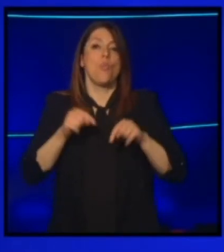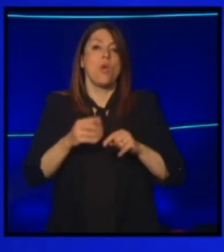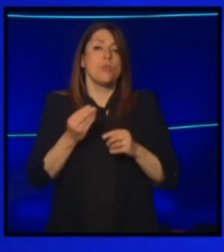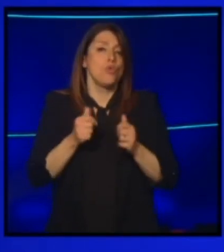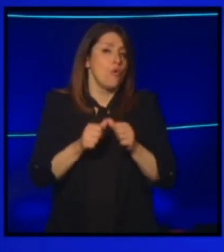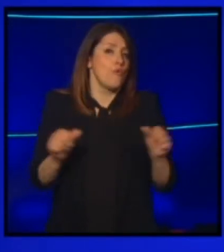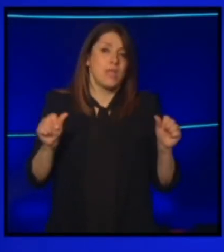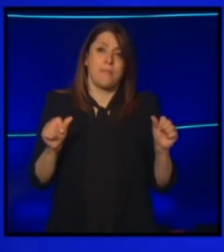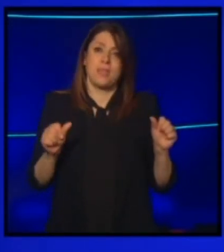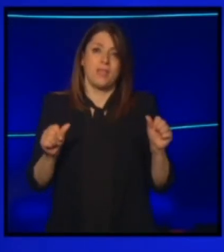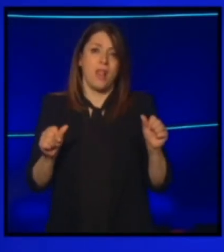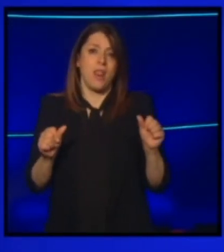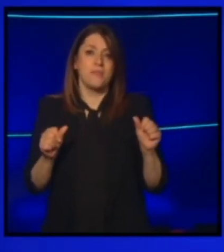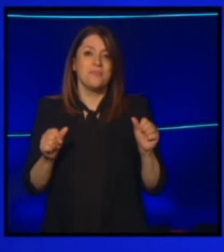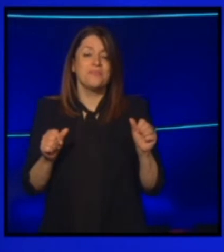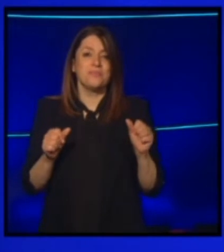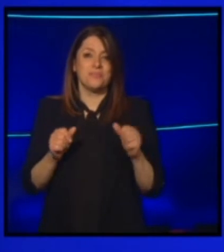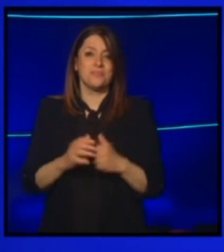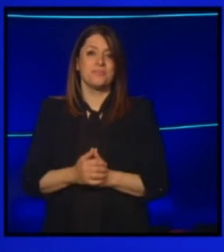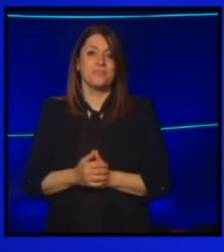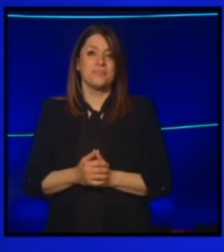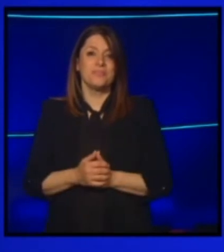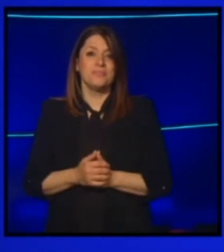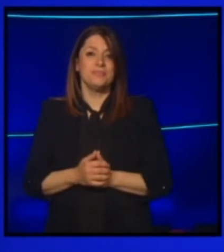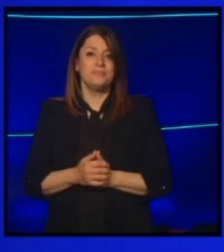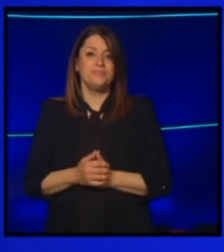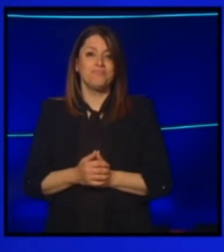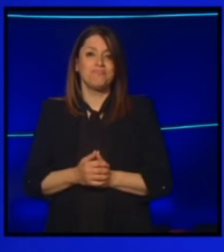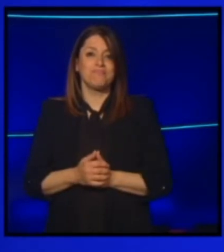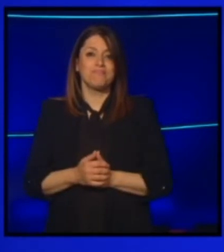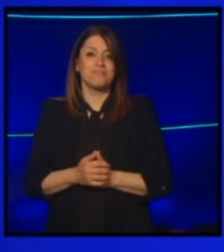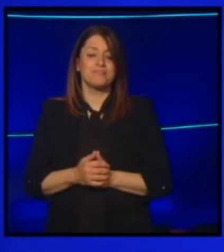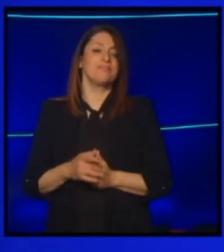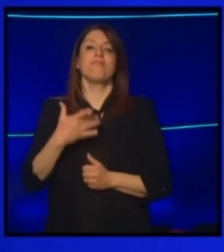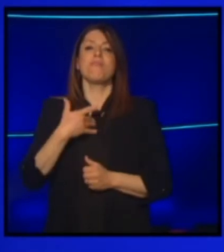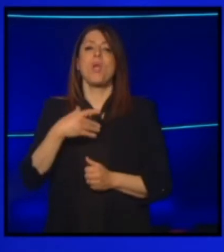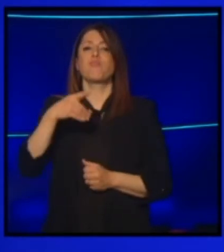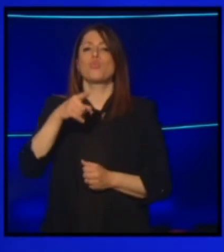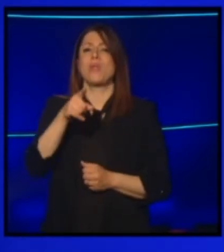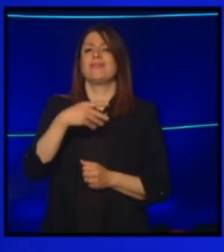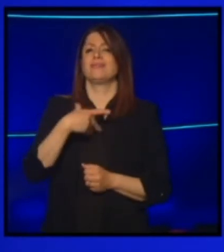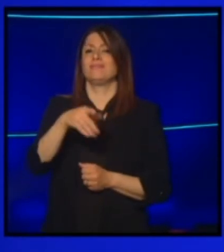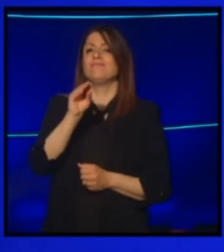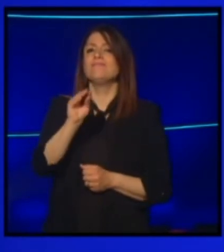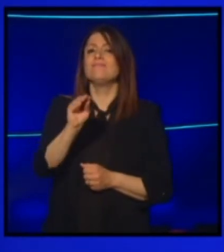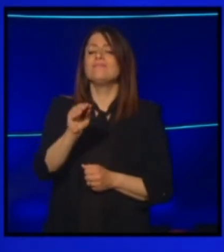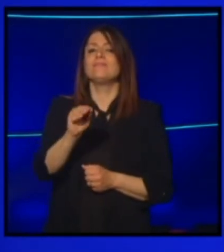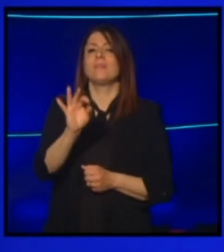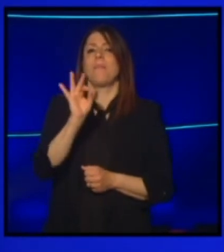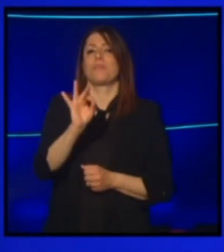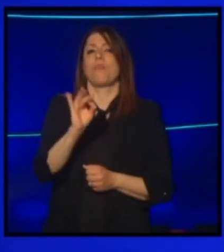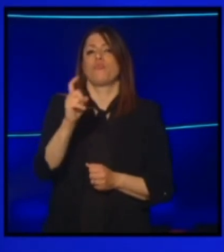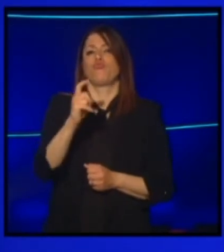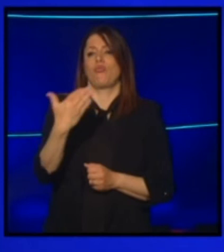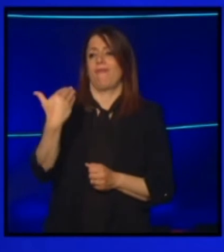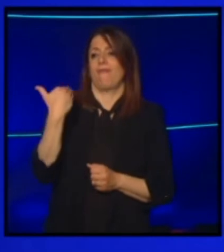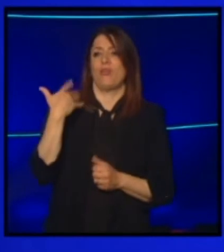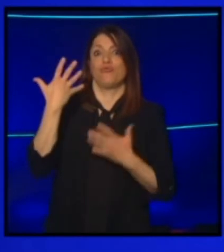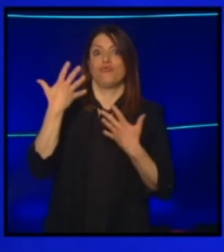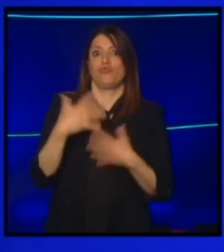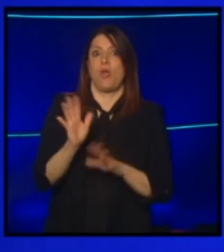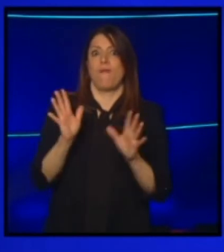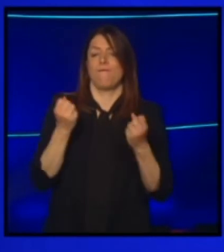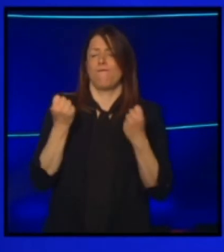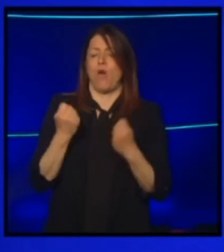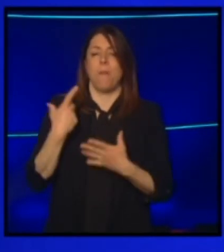fondamentale. Ecco, Prudenzara, volevo chiederle, voi siete stati protagonisti qualche giorno fa di una clamorosa